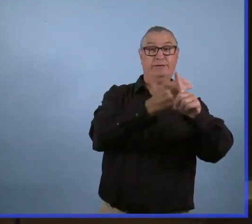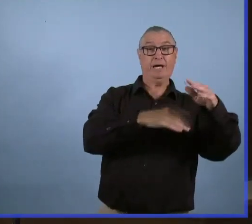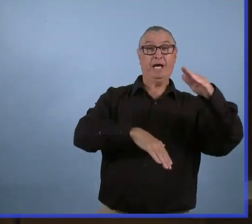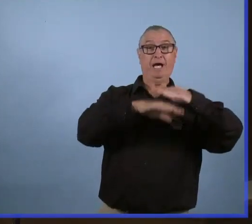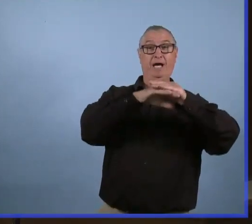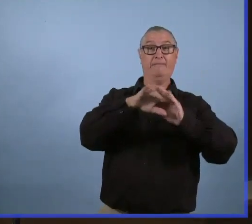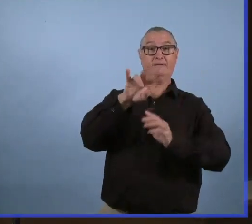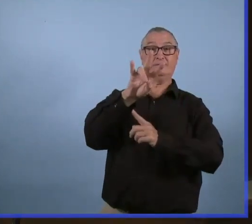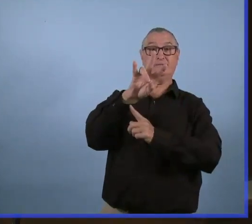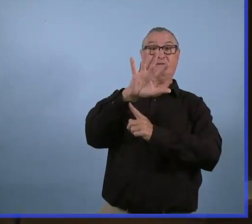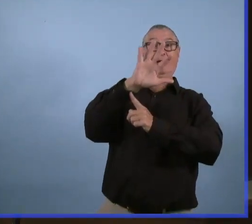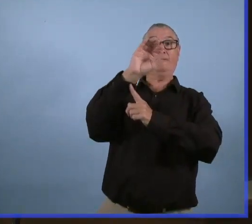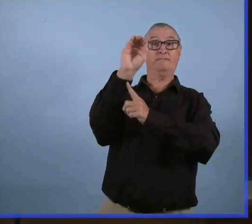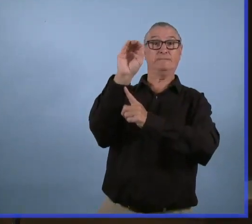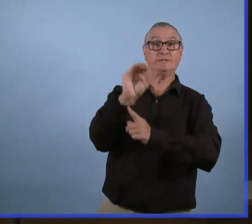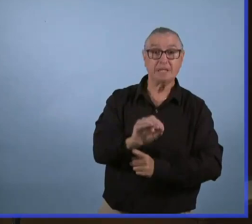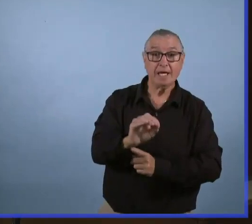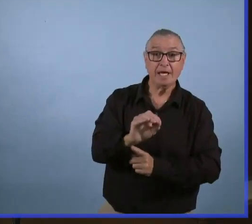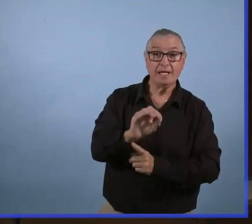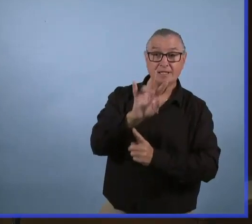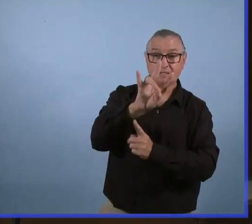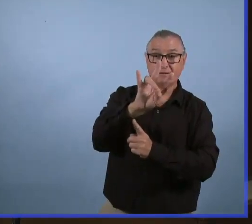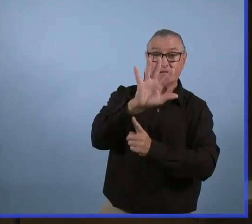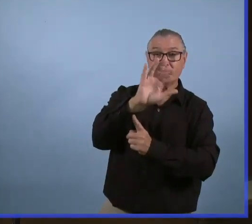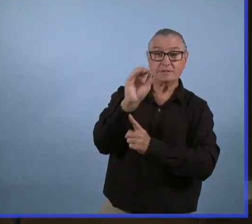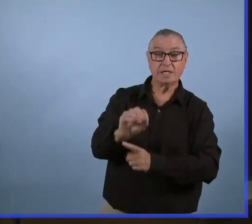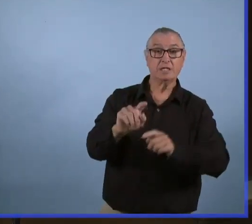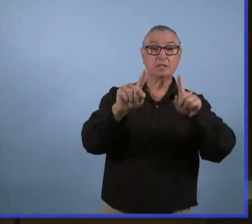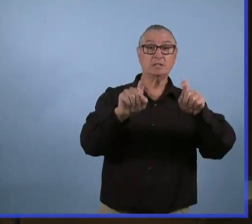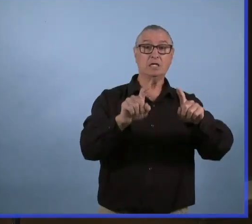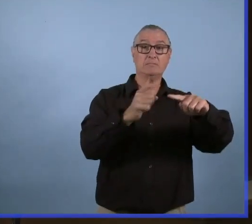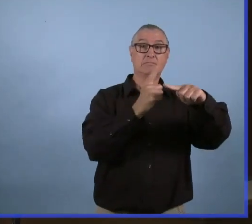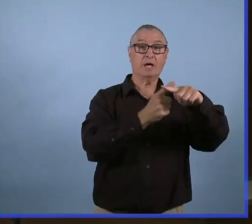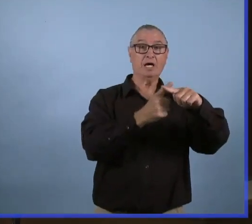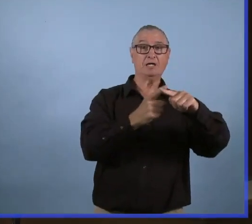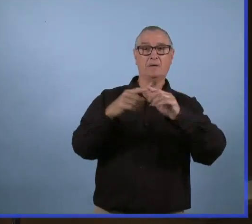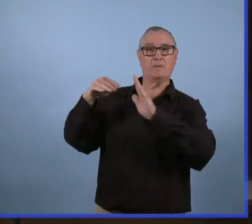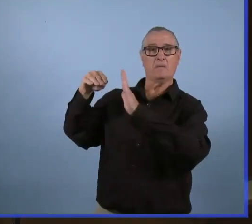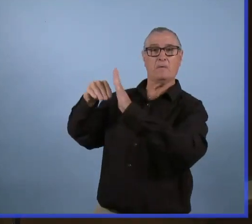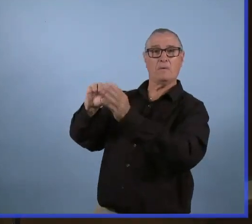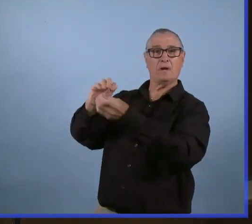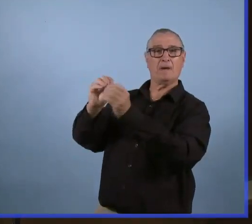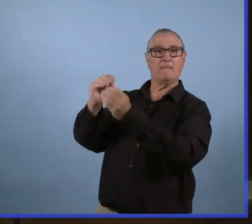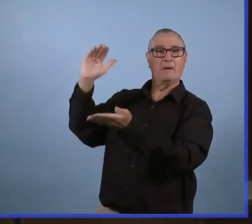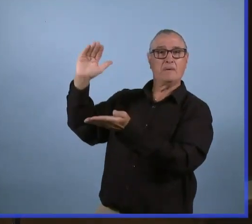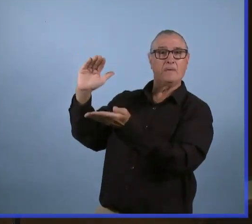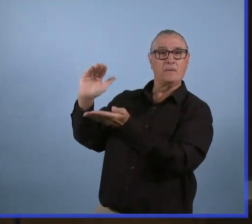Même si on arrive à la cible des 70-25% et les chiffres continuent de baisser,